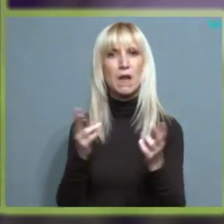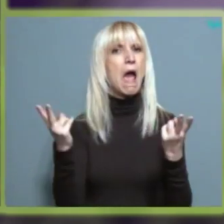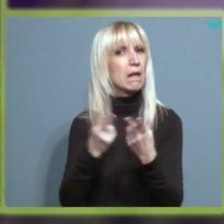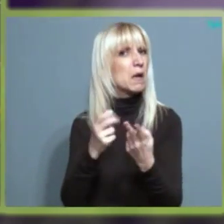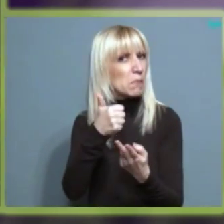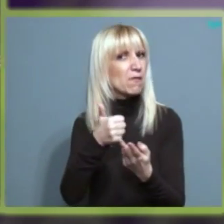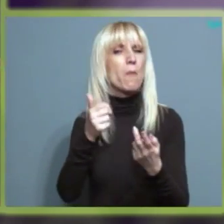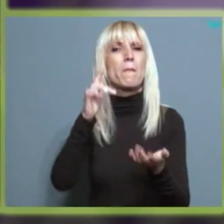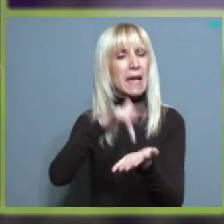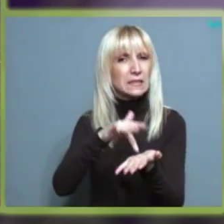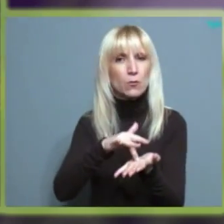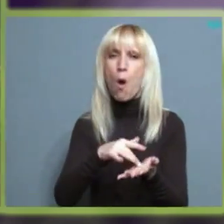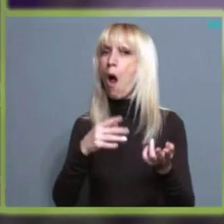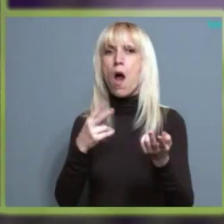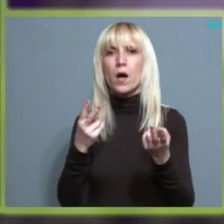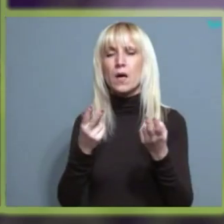navela je Borovica.